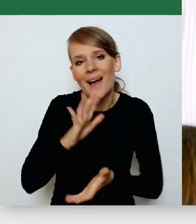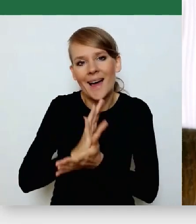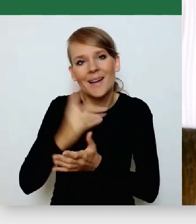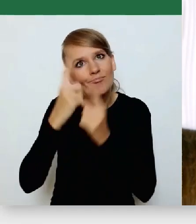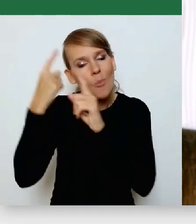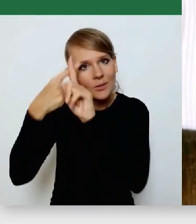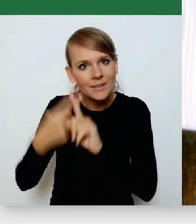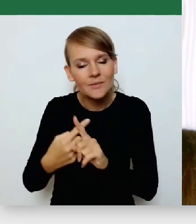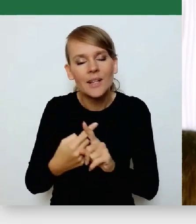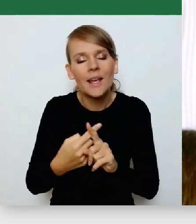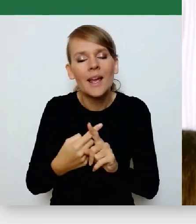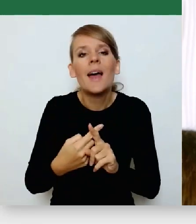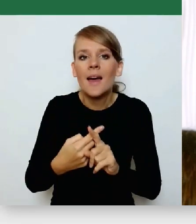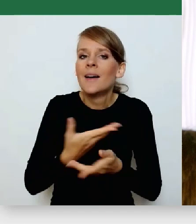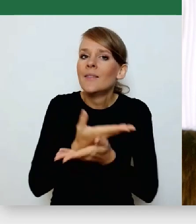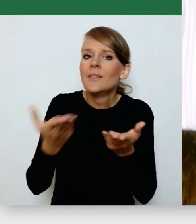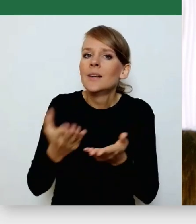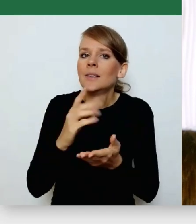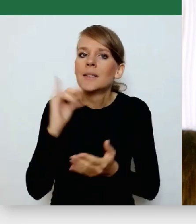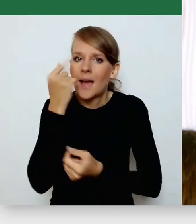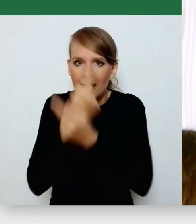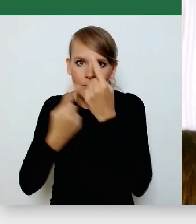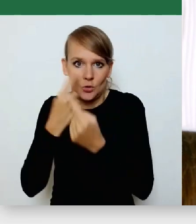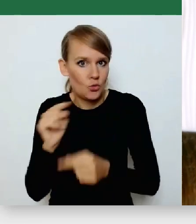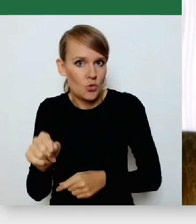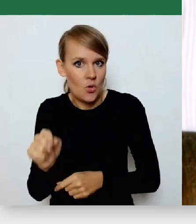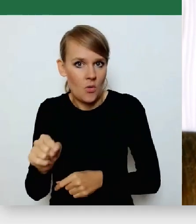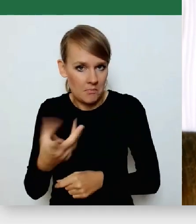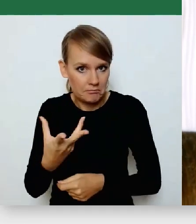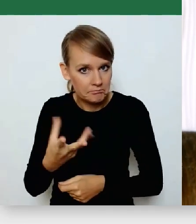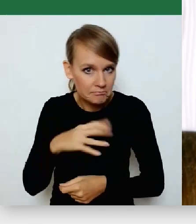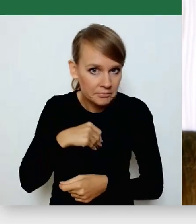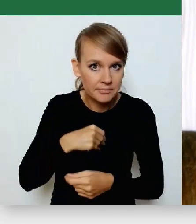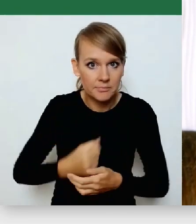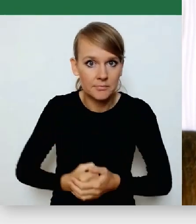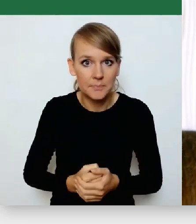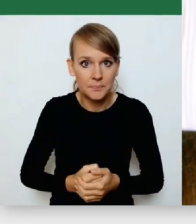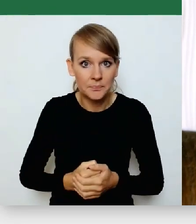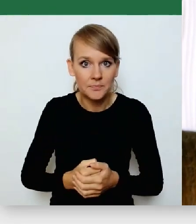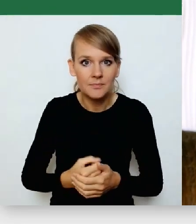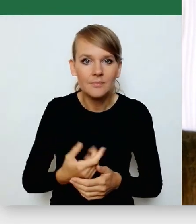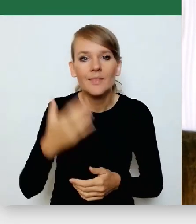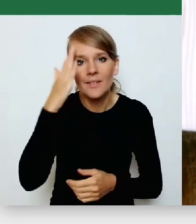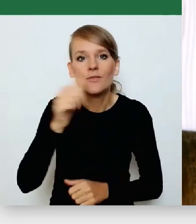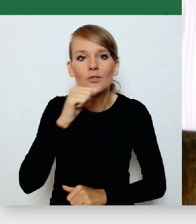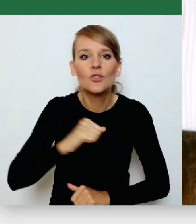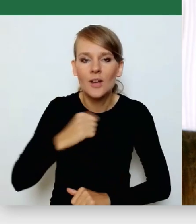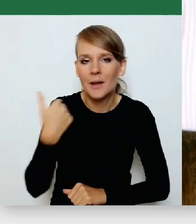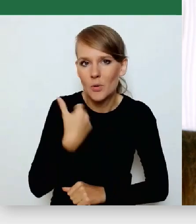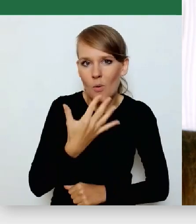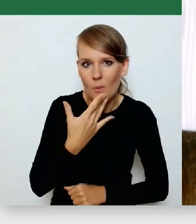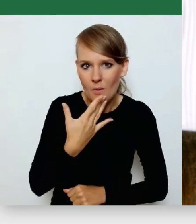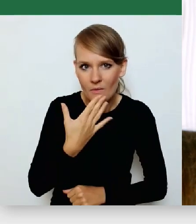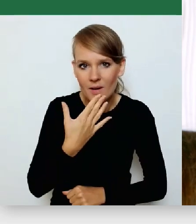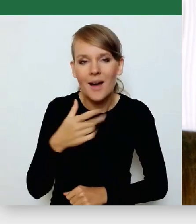Jak widzicie tą stronę po prostu, żeby współpracę, wiem, że o tym wczoraj była mowa, z